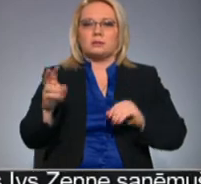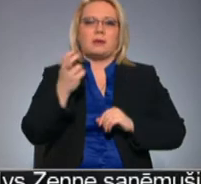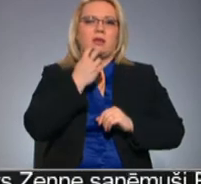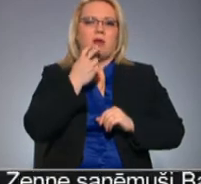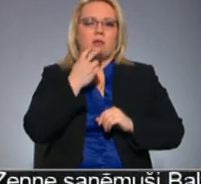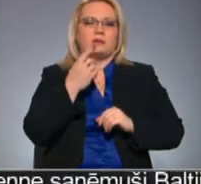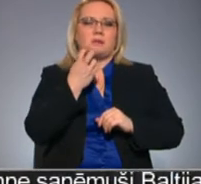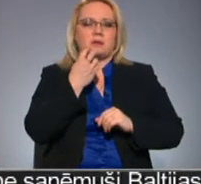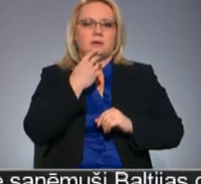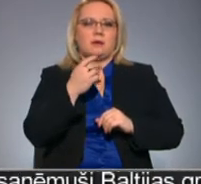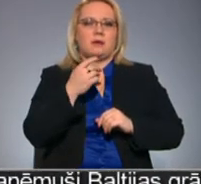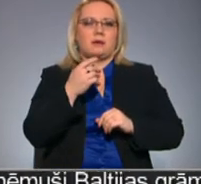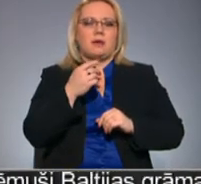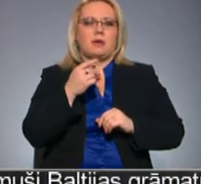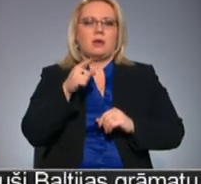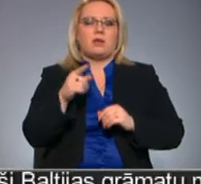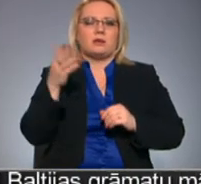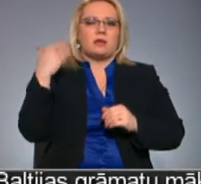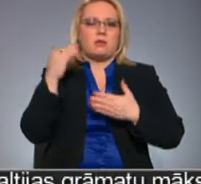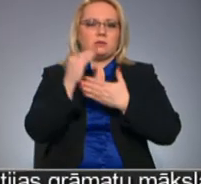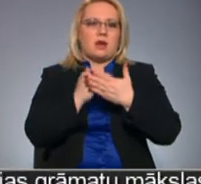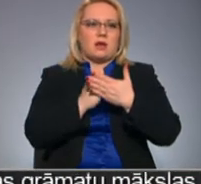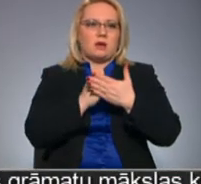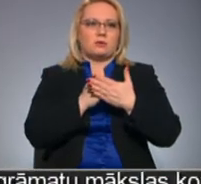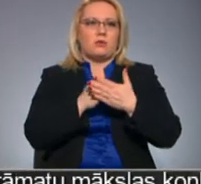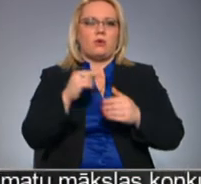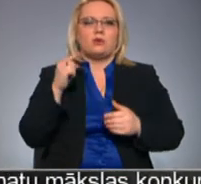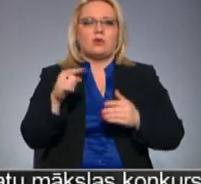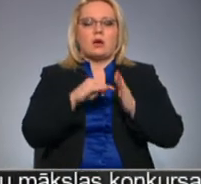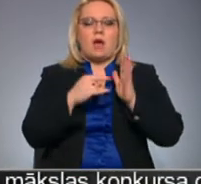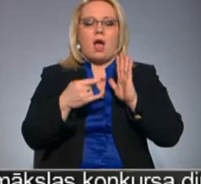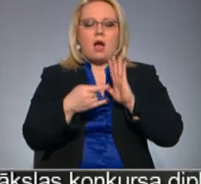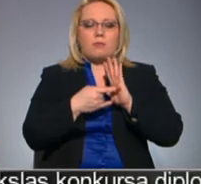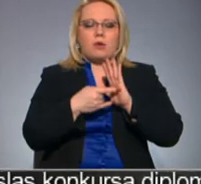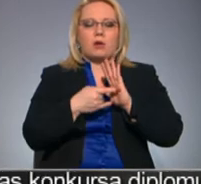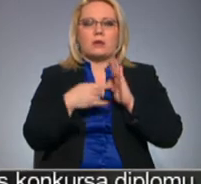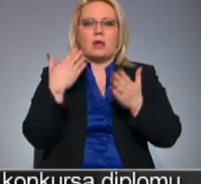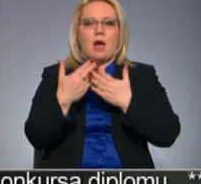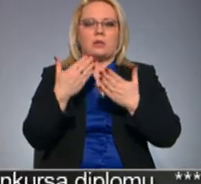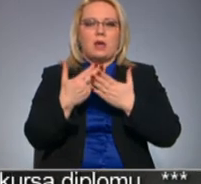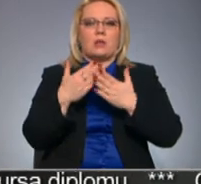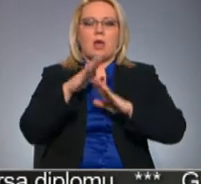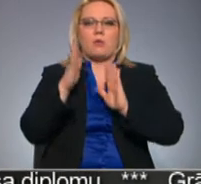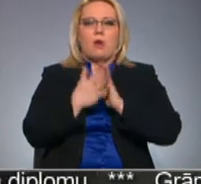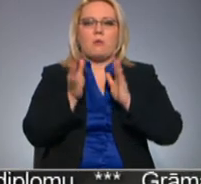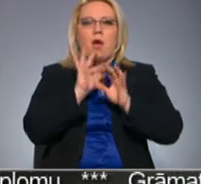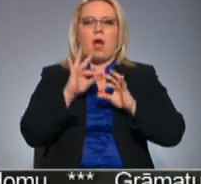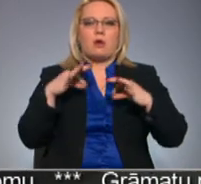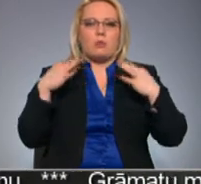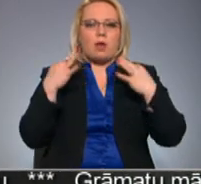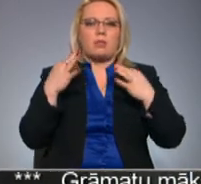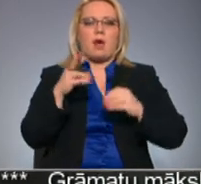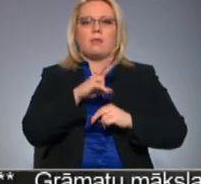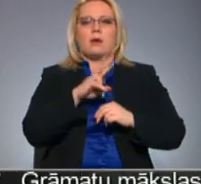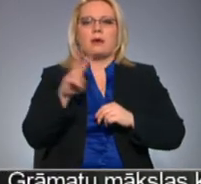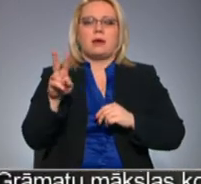pasmaidīt par seno grēku sarakstu. Šajā projektā manikena objekti ir apienot kopā ar rotām, kas it